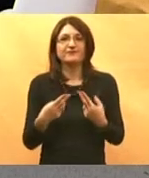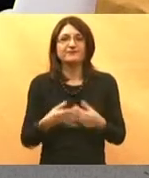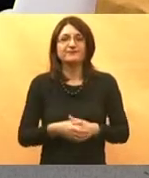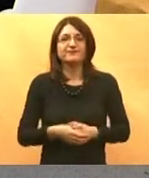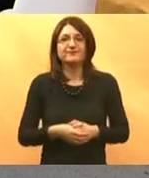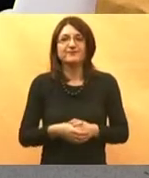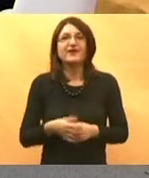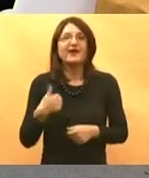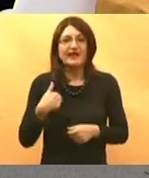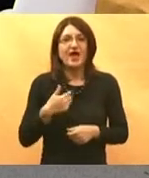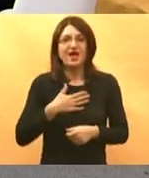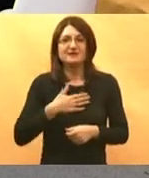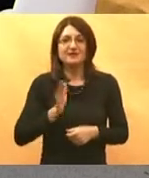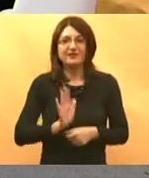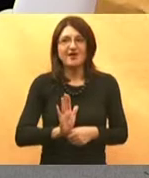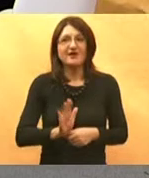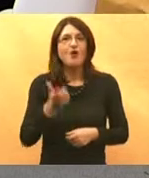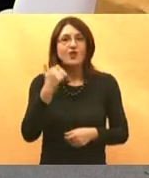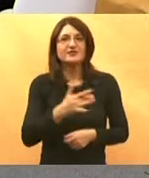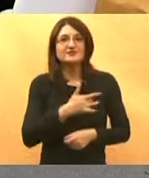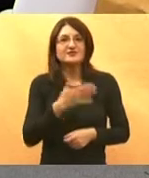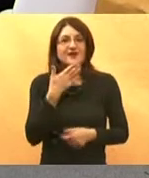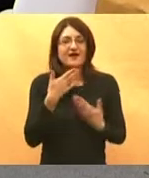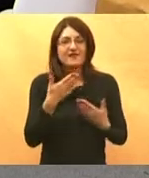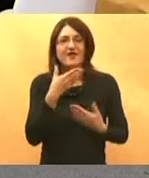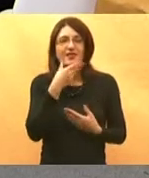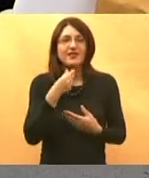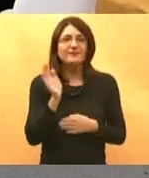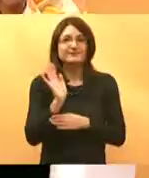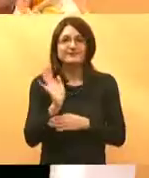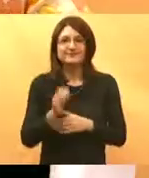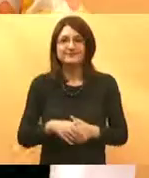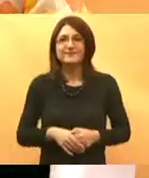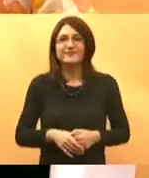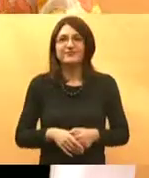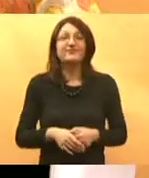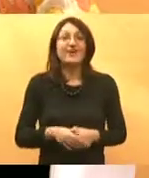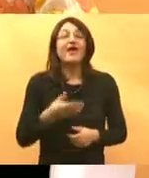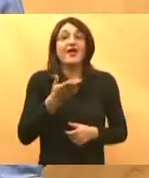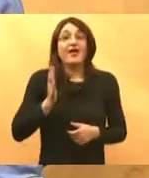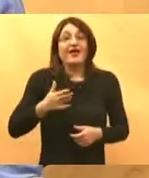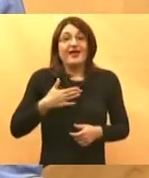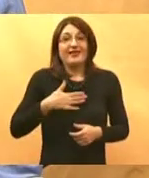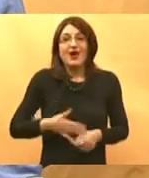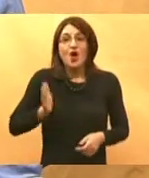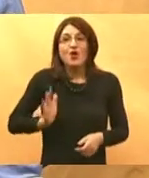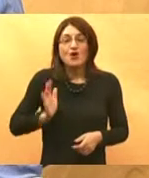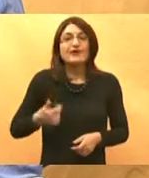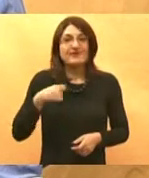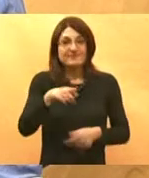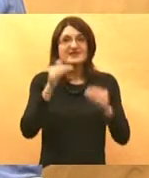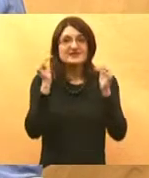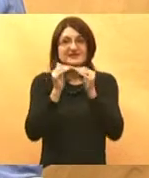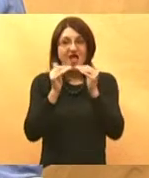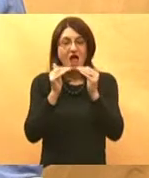Evo. Ja sam takva. I u crsa vam hvala. Lijepi pozdrav. Hvala Draga gospodina, apsolutno se slažem. Reću vam u jednoj rečenici